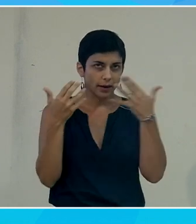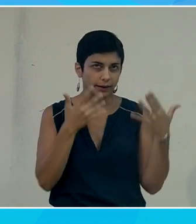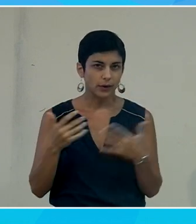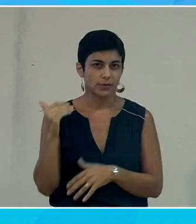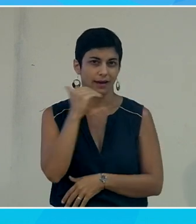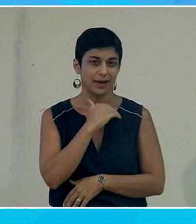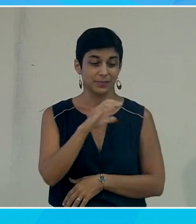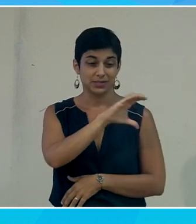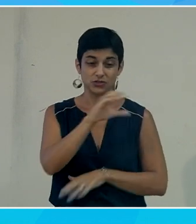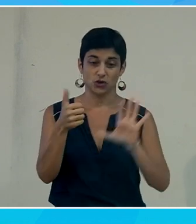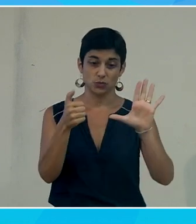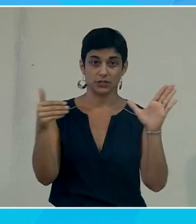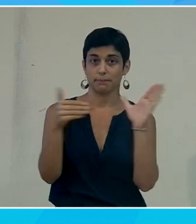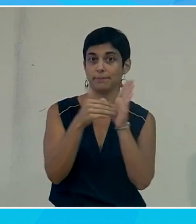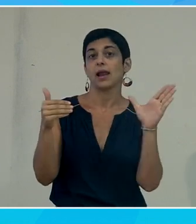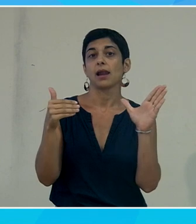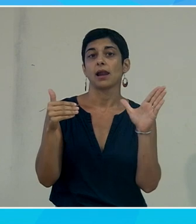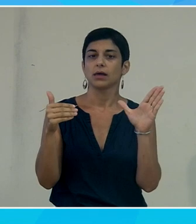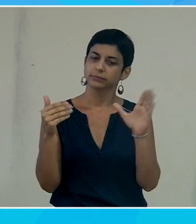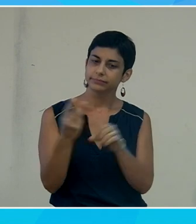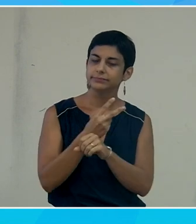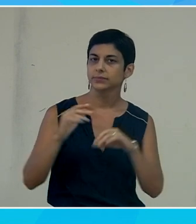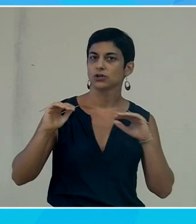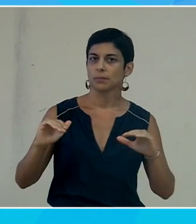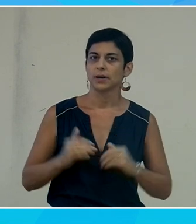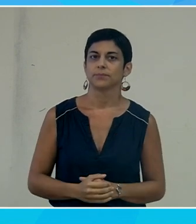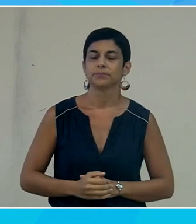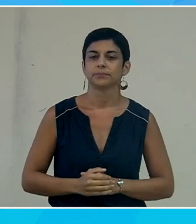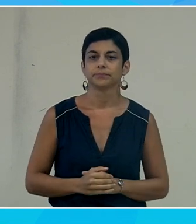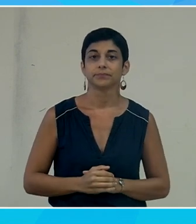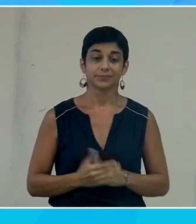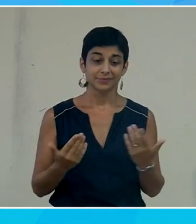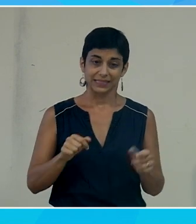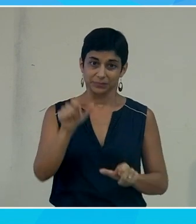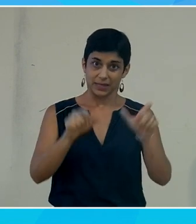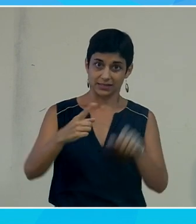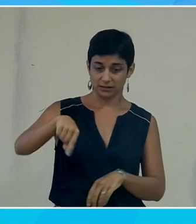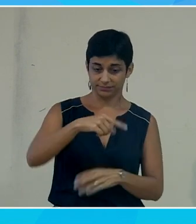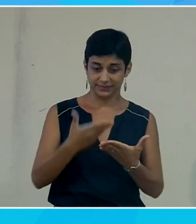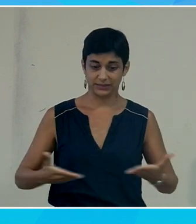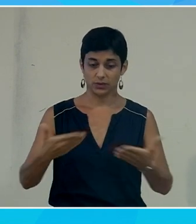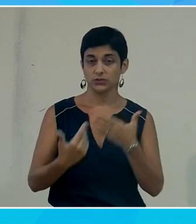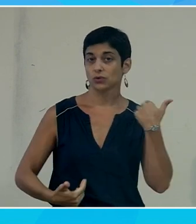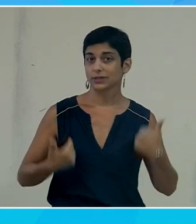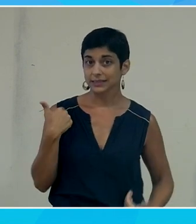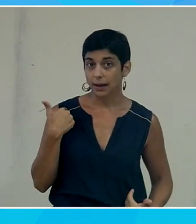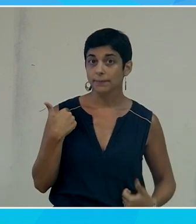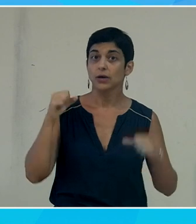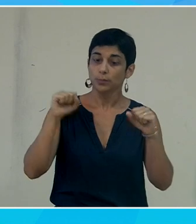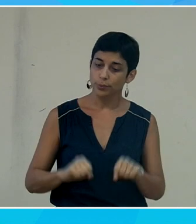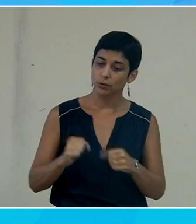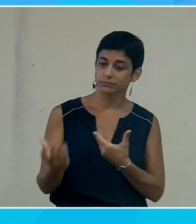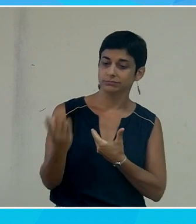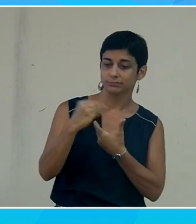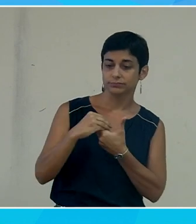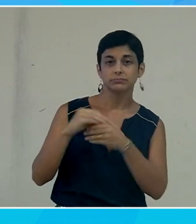C'est 160 000. Donc, n pas négligeable, sachant que dans ces personnes en situation de handicap, on peut aussi intégrer les seniors